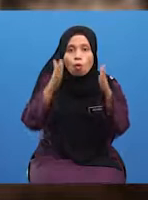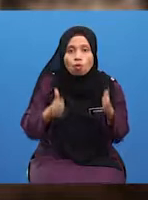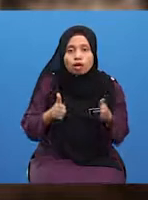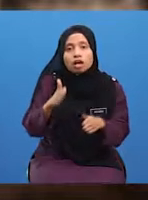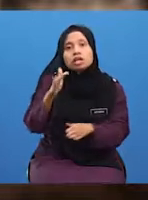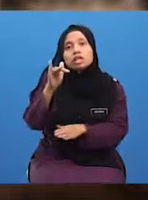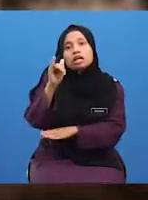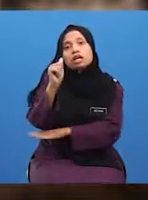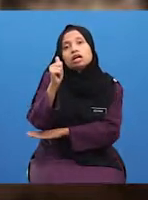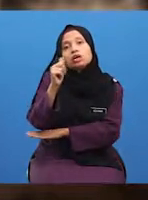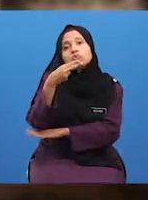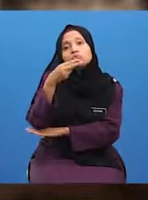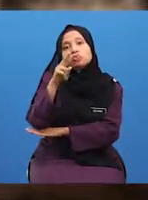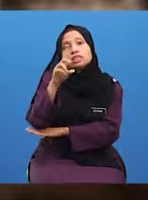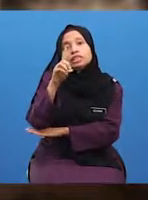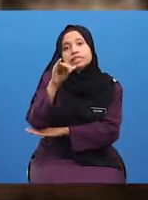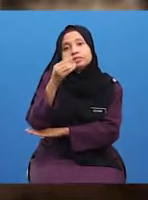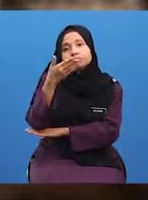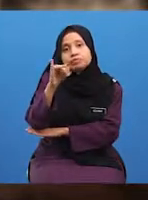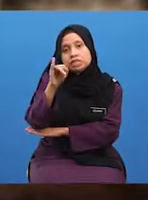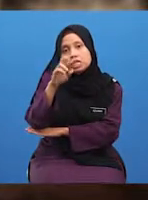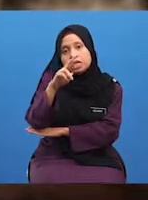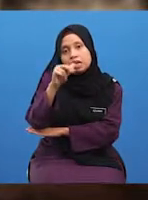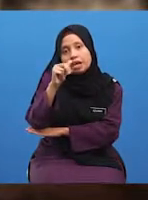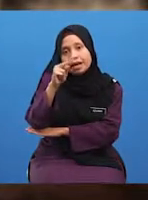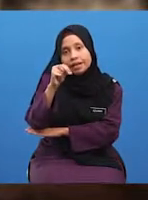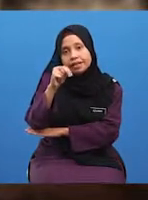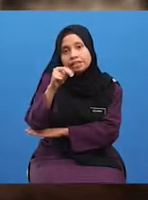Iran, India dan Kristian.